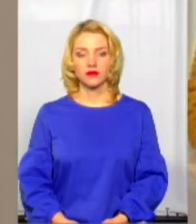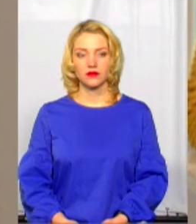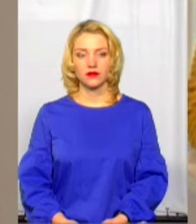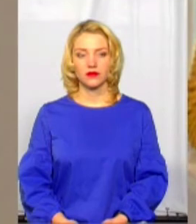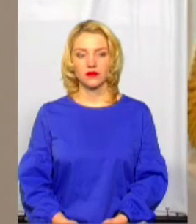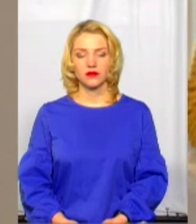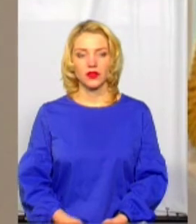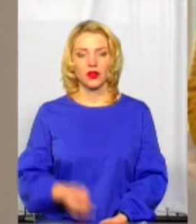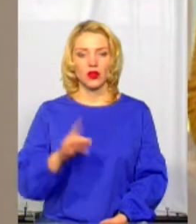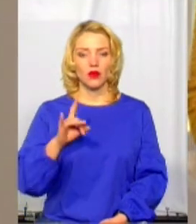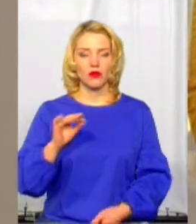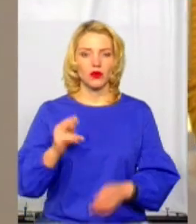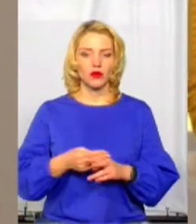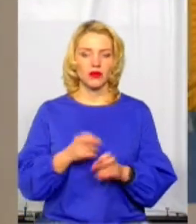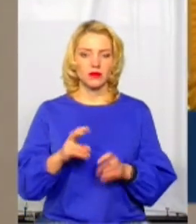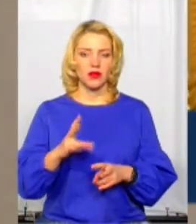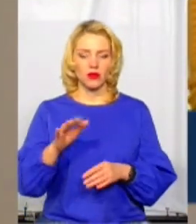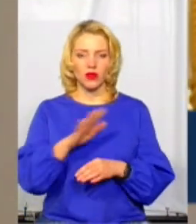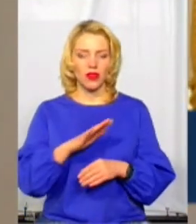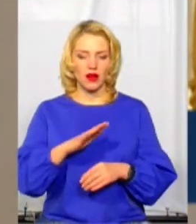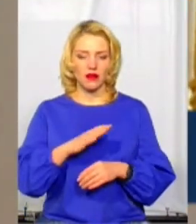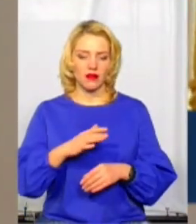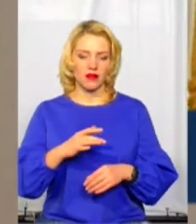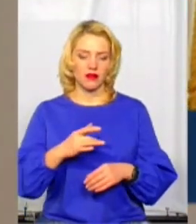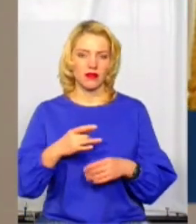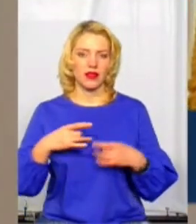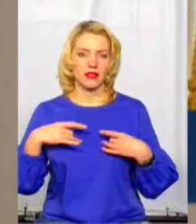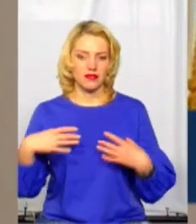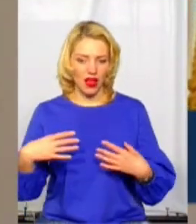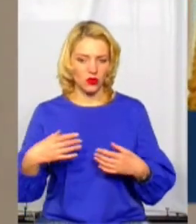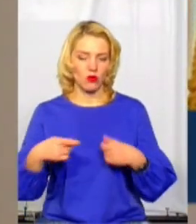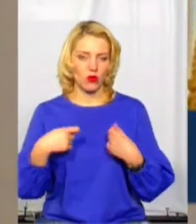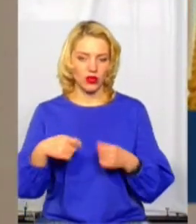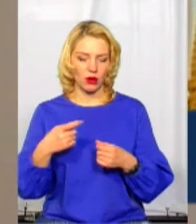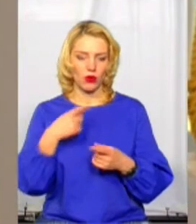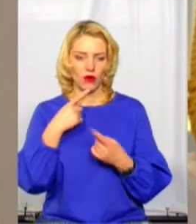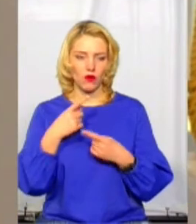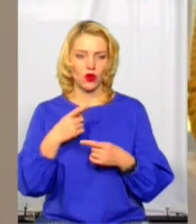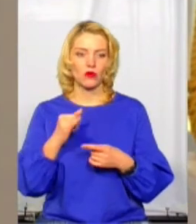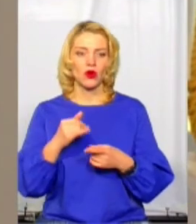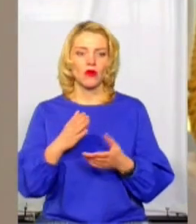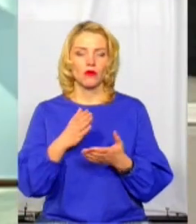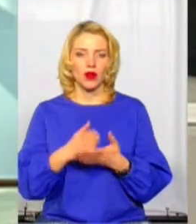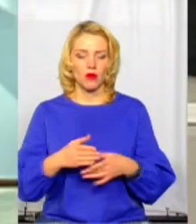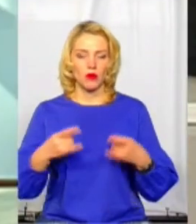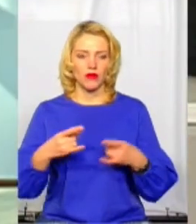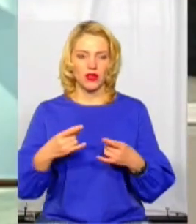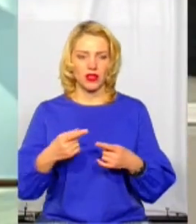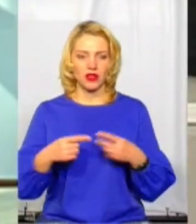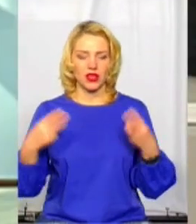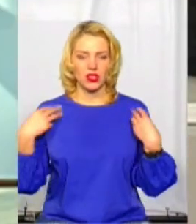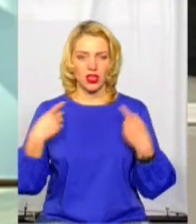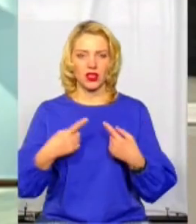Про безпеку на різдвянному ярмарку розмовляємо сьогодні у прямому ефірі разом із Сергієм Яцухом, начальником